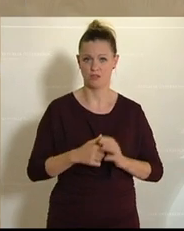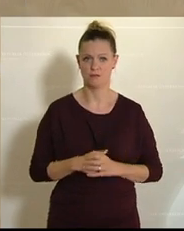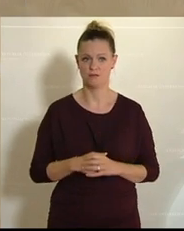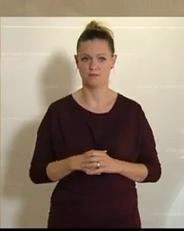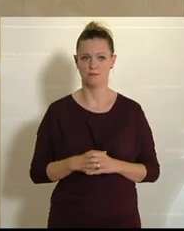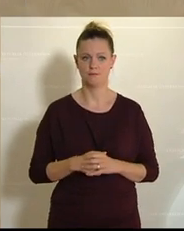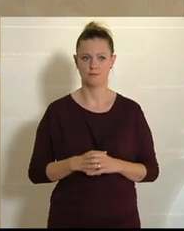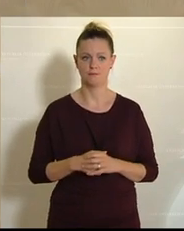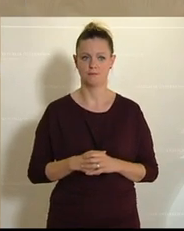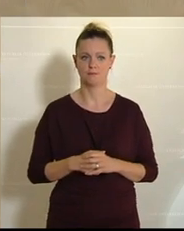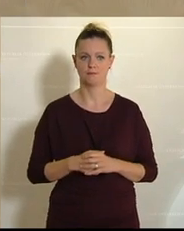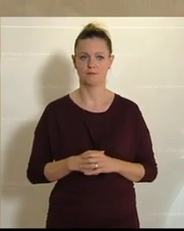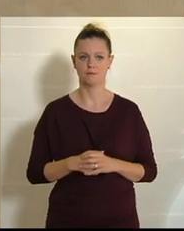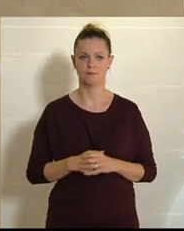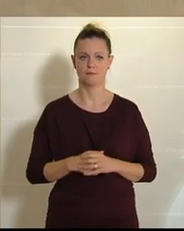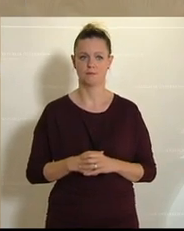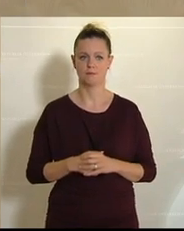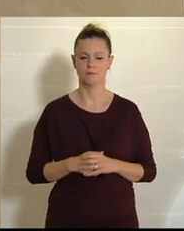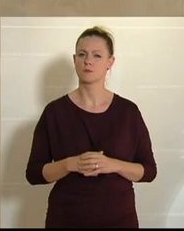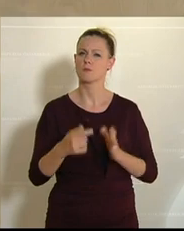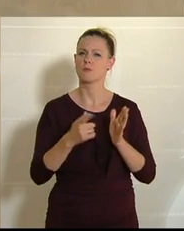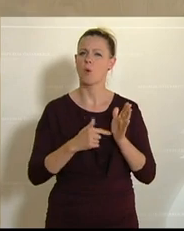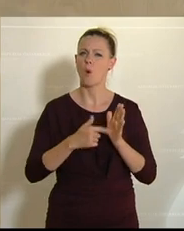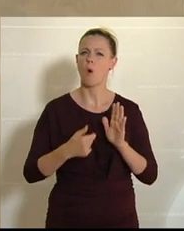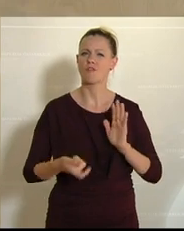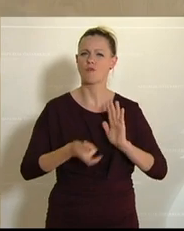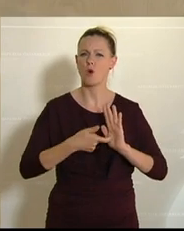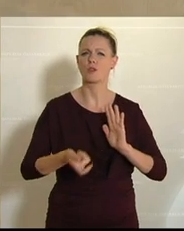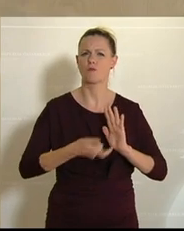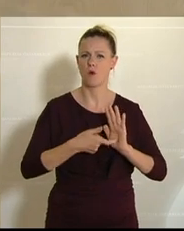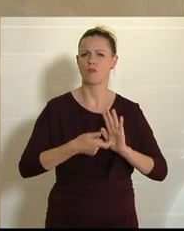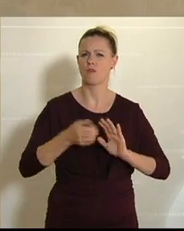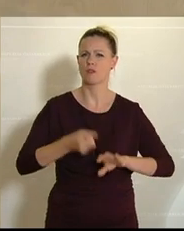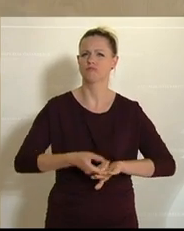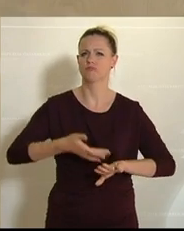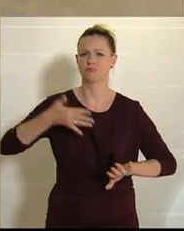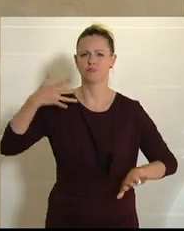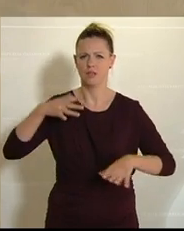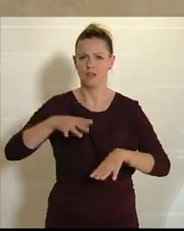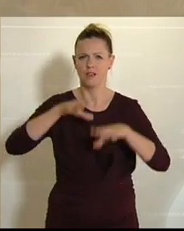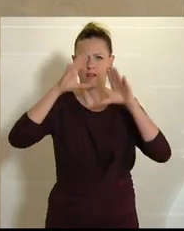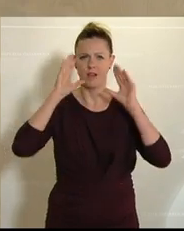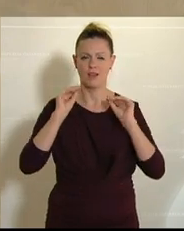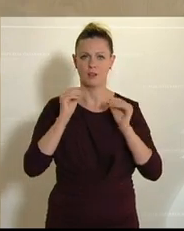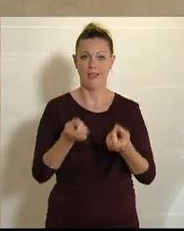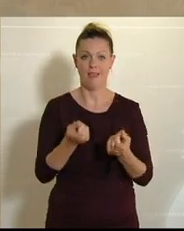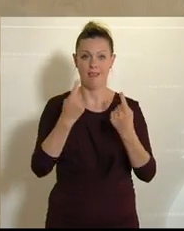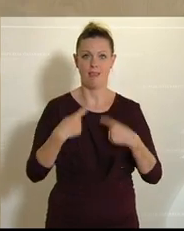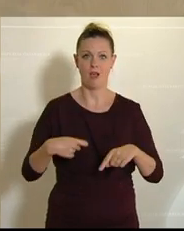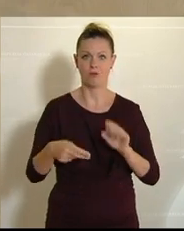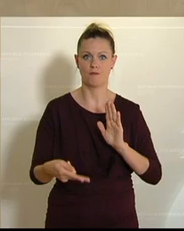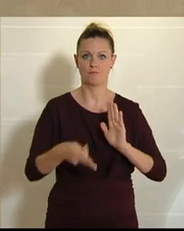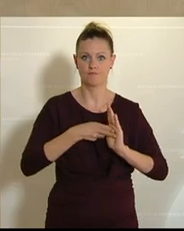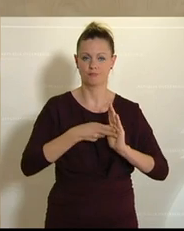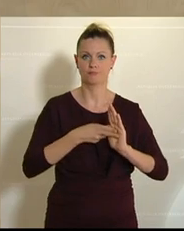Eine immer wiederkehrende Forderung, die man in der letzten Zeit wahrnimmt, ist die Herkunftskennzeichnung der